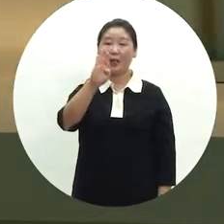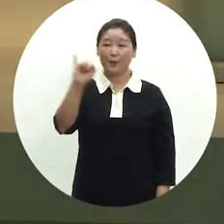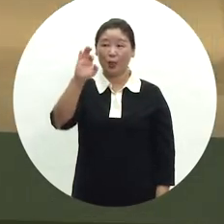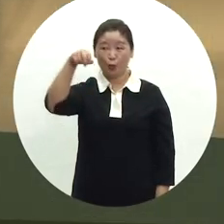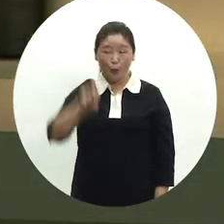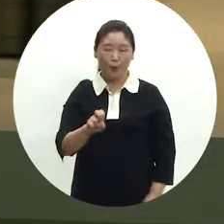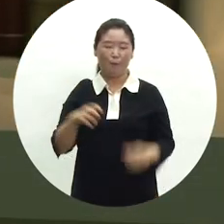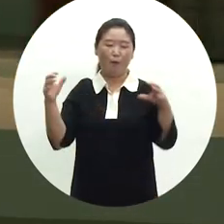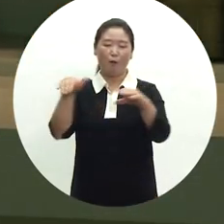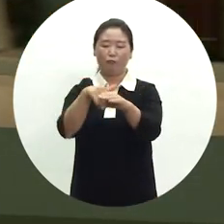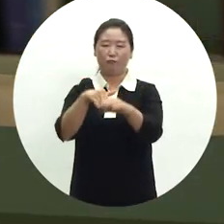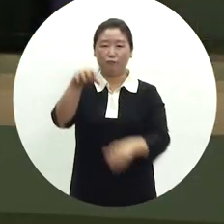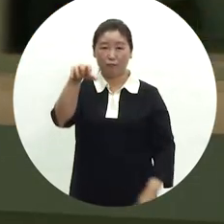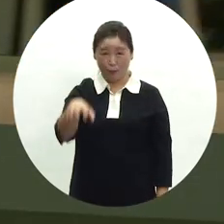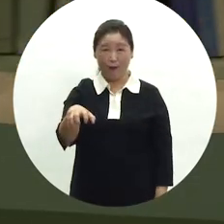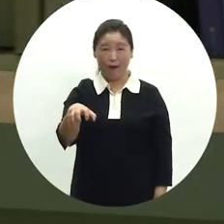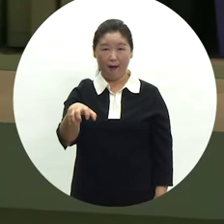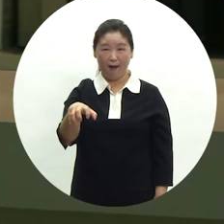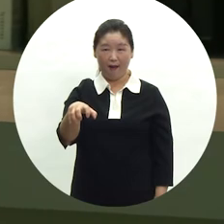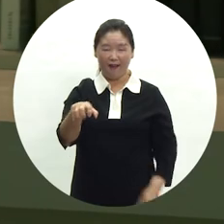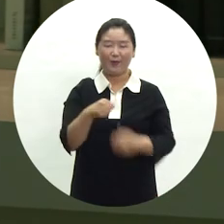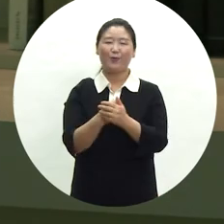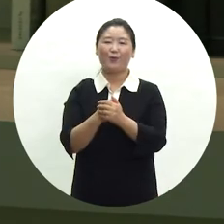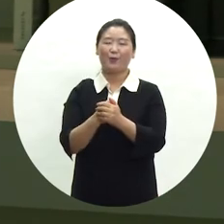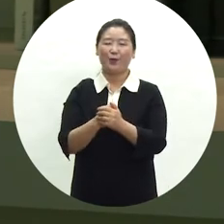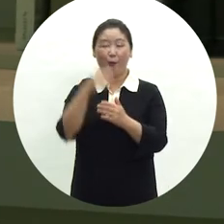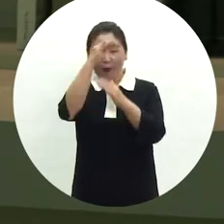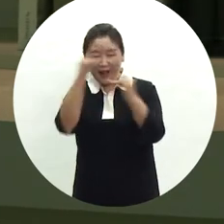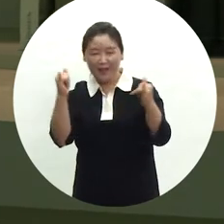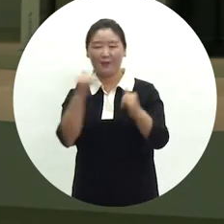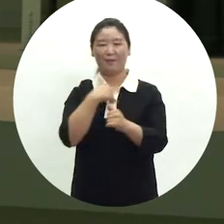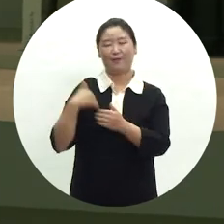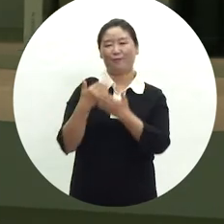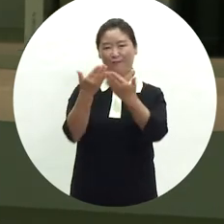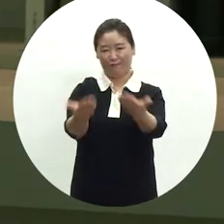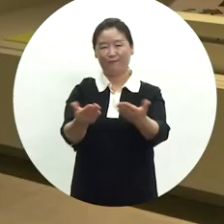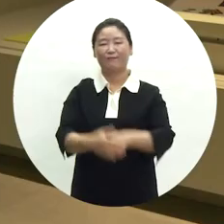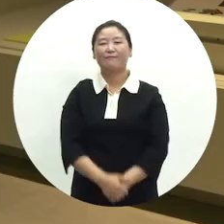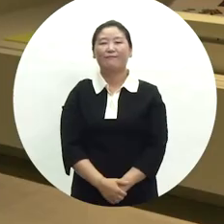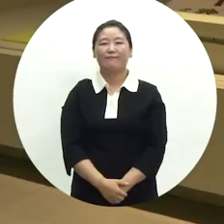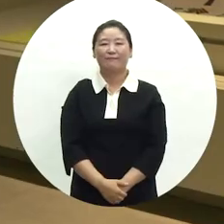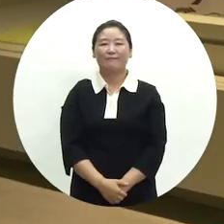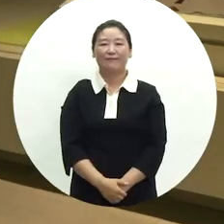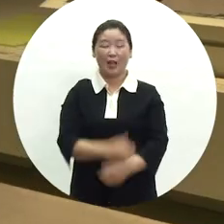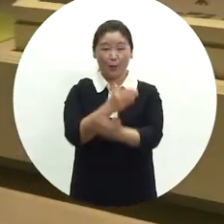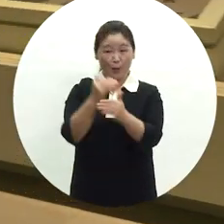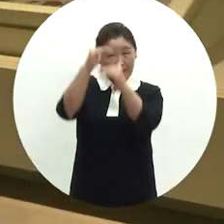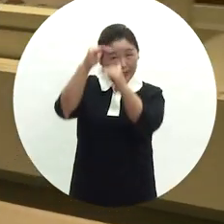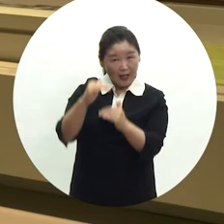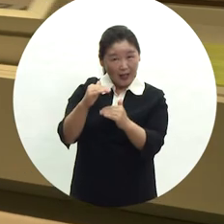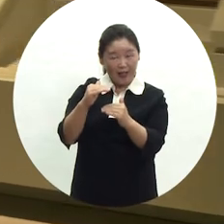복합문화공간의 역할로서 관람객의 욕구를 충족시키고자 하였습니다. 부별내용으로